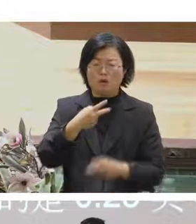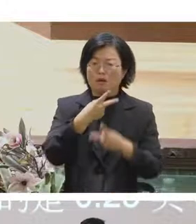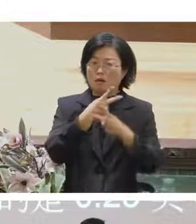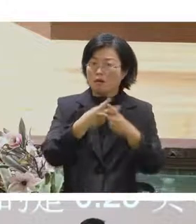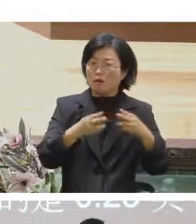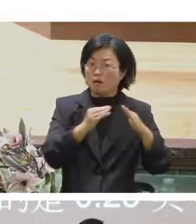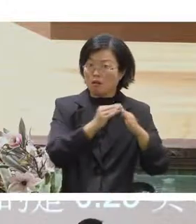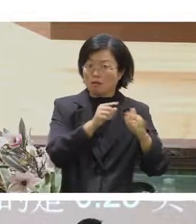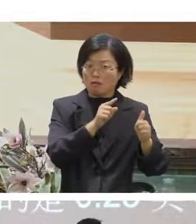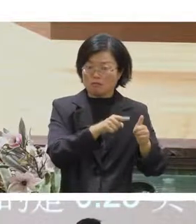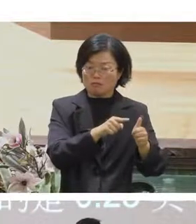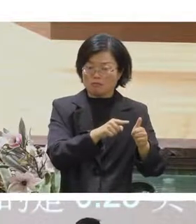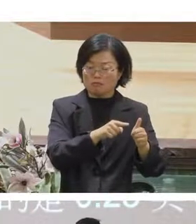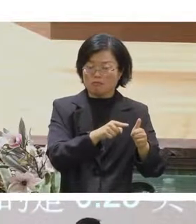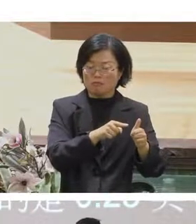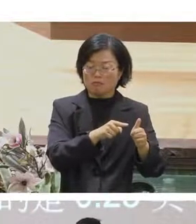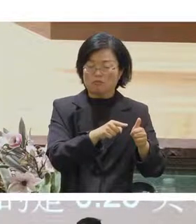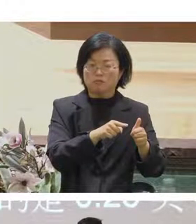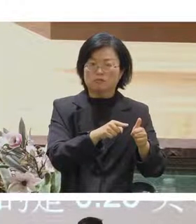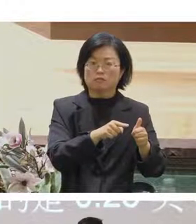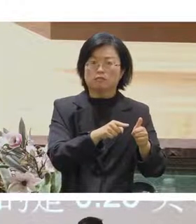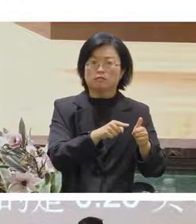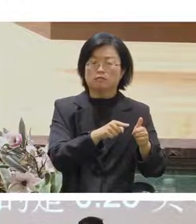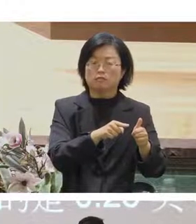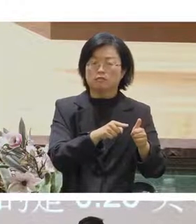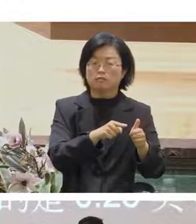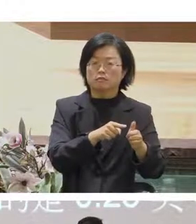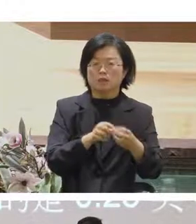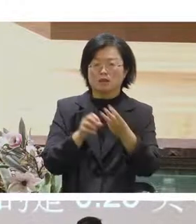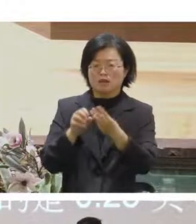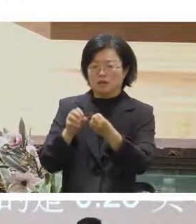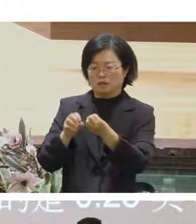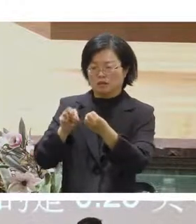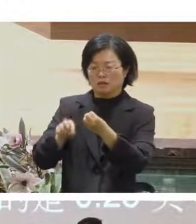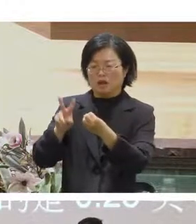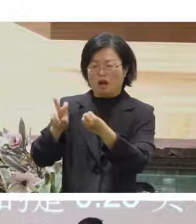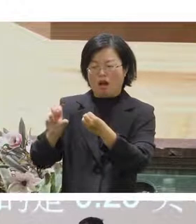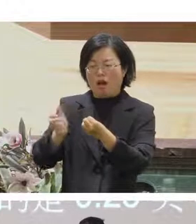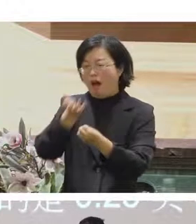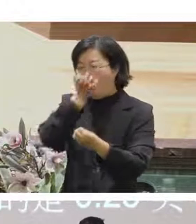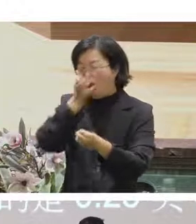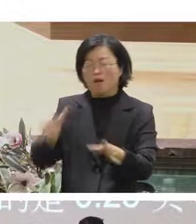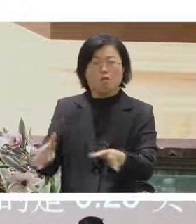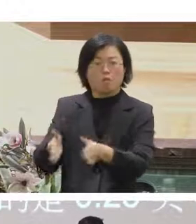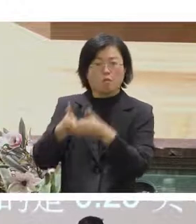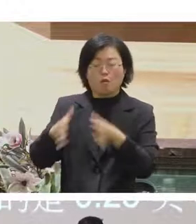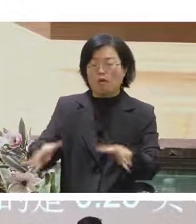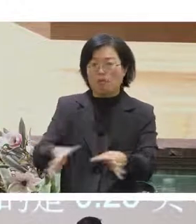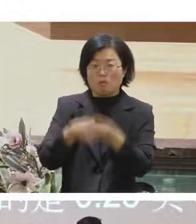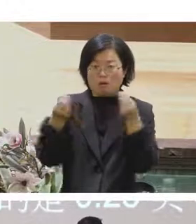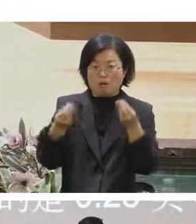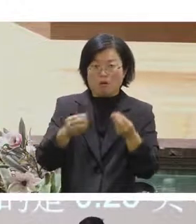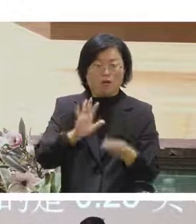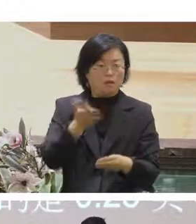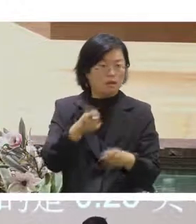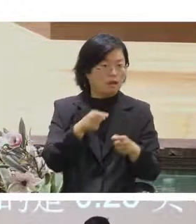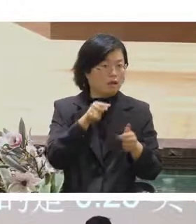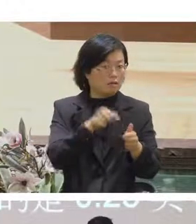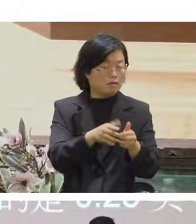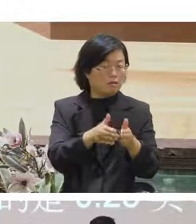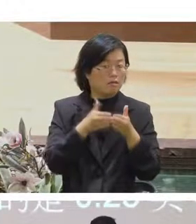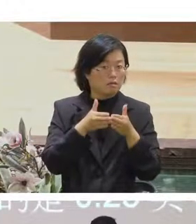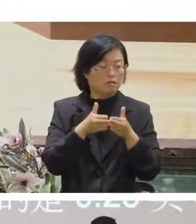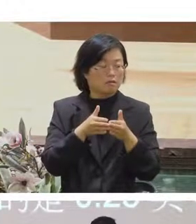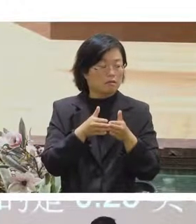其實真的不需要一個0.25英寸的磚頭他們需要是一個0.25英寸的洞就是他們會